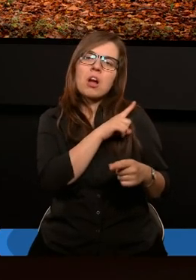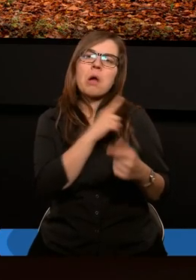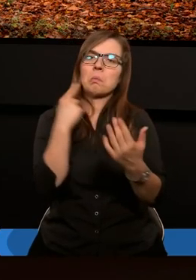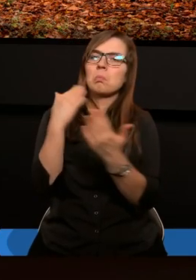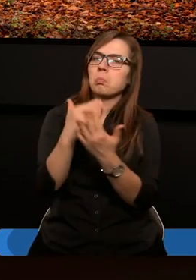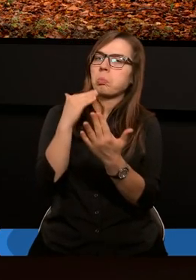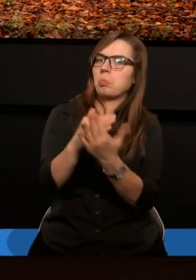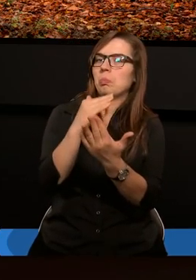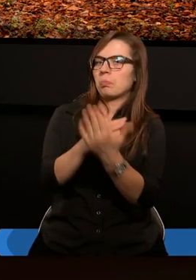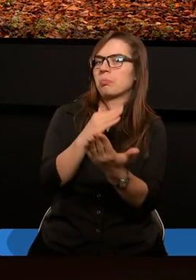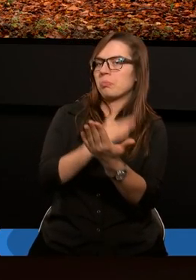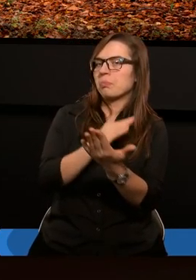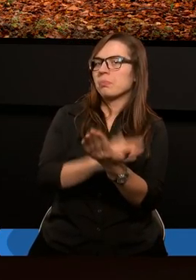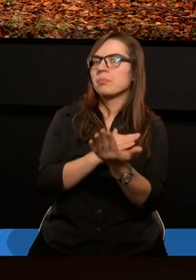prawa